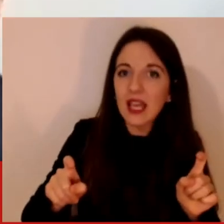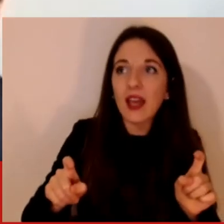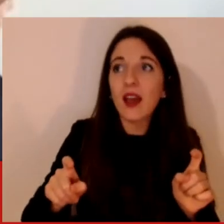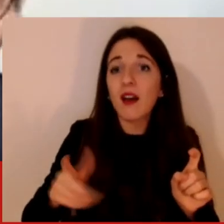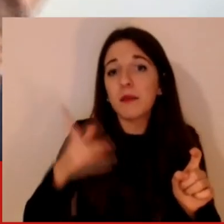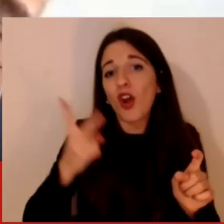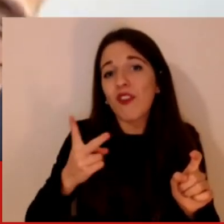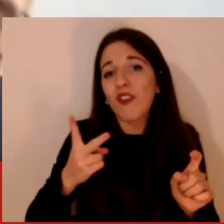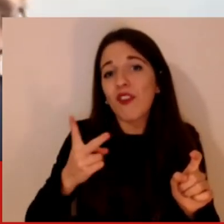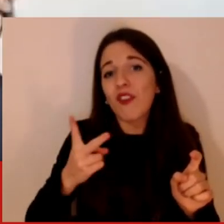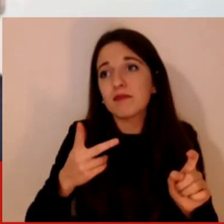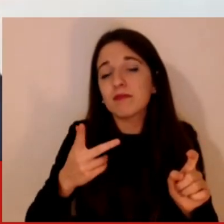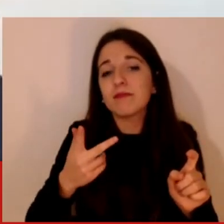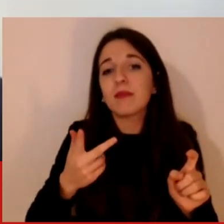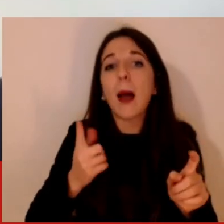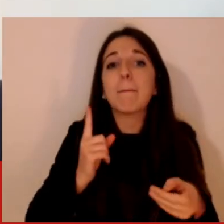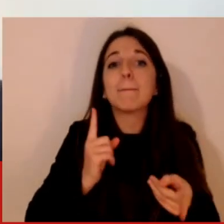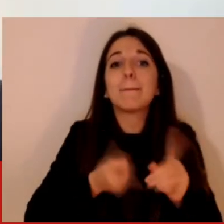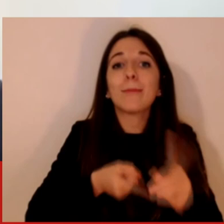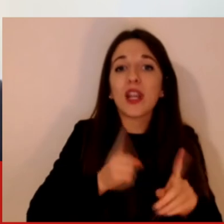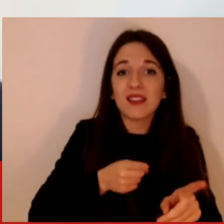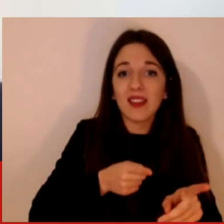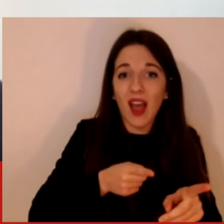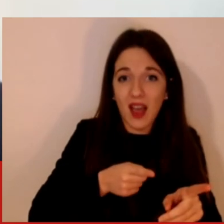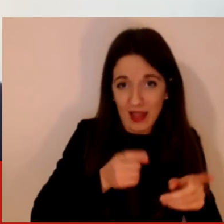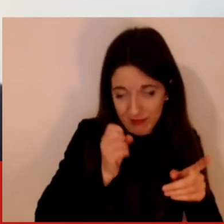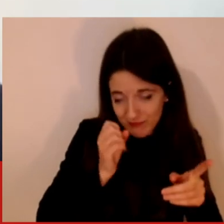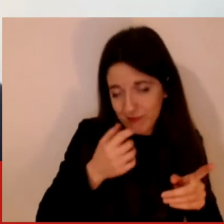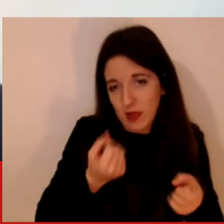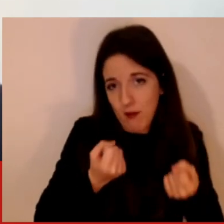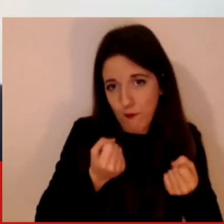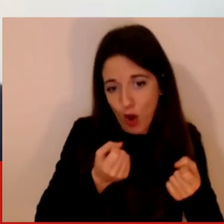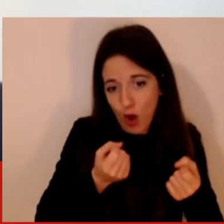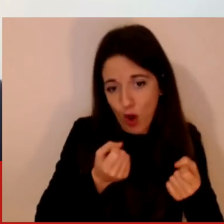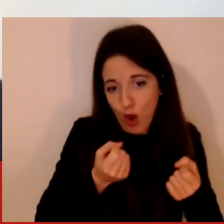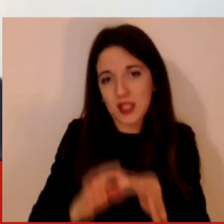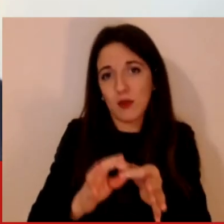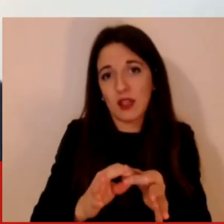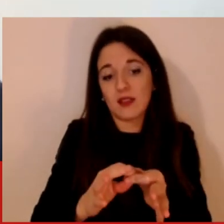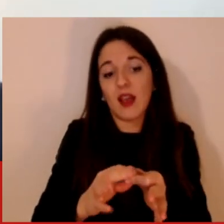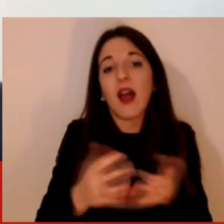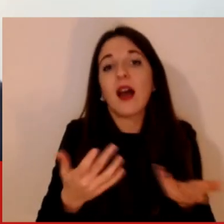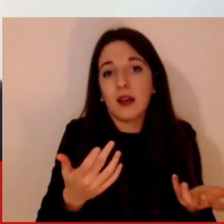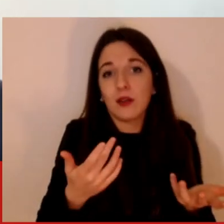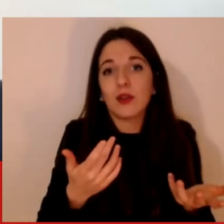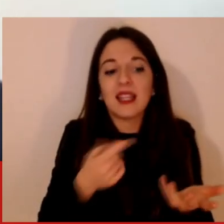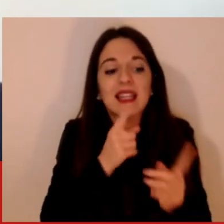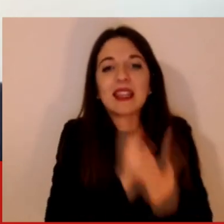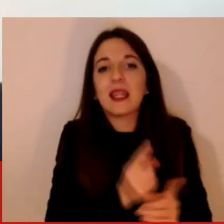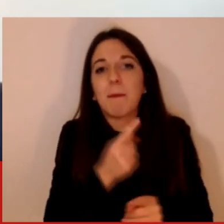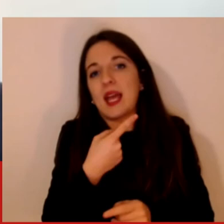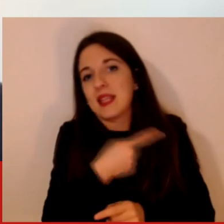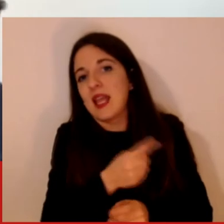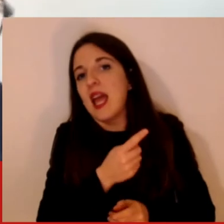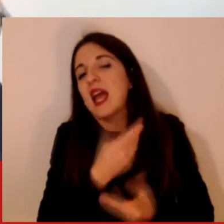purtroppo non agiscono anche, fatemelo dire, quindi questo crea problemi. Cosa succede nei prossimi mesi? Noi purtroppo abbiamo